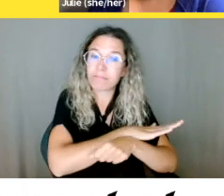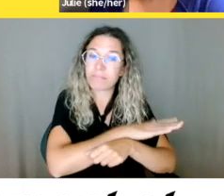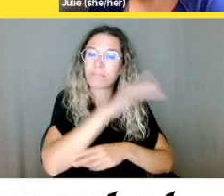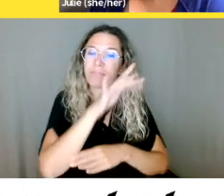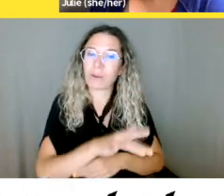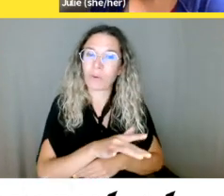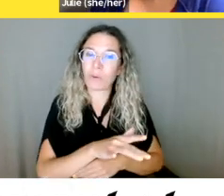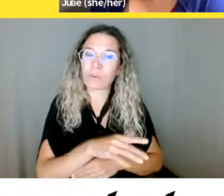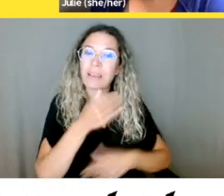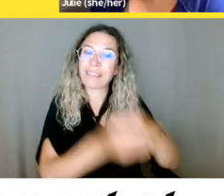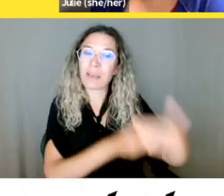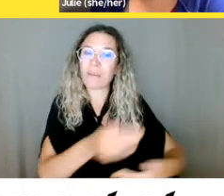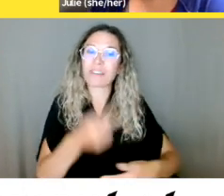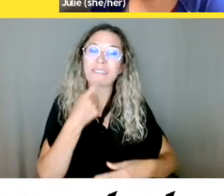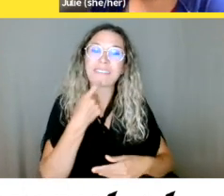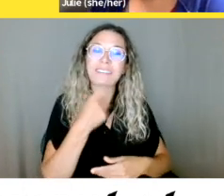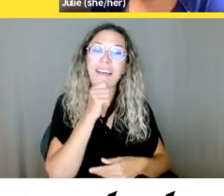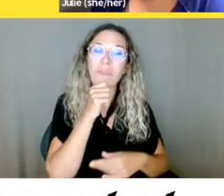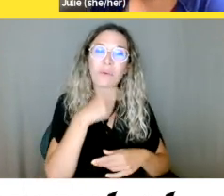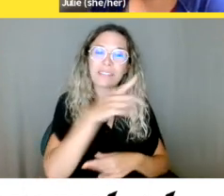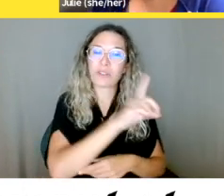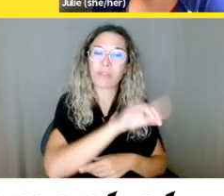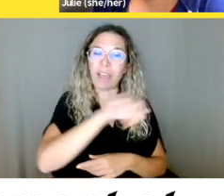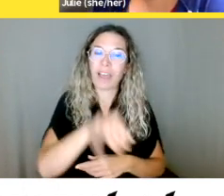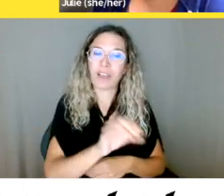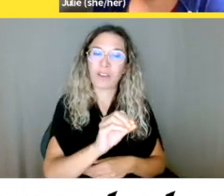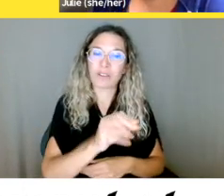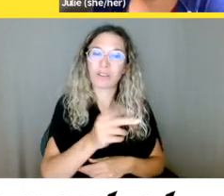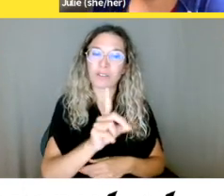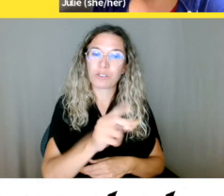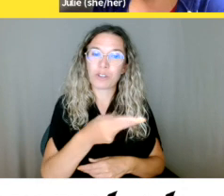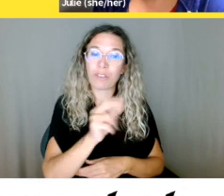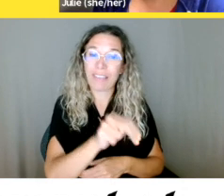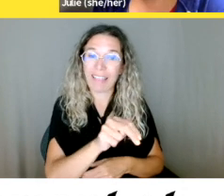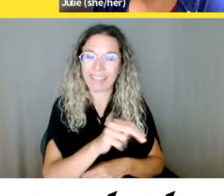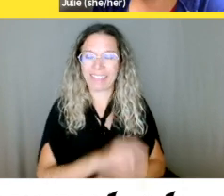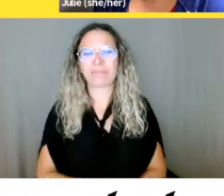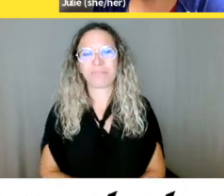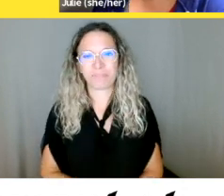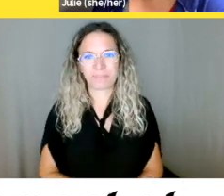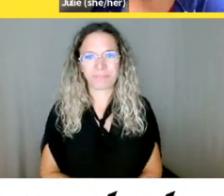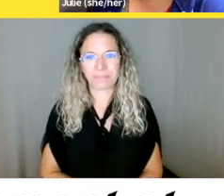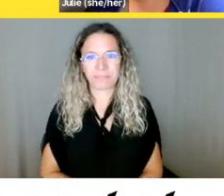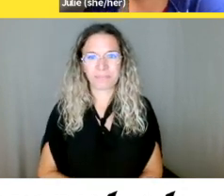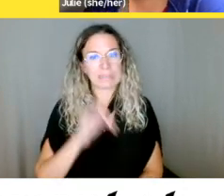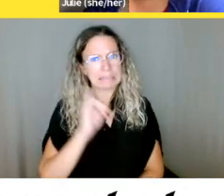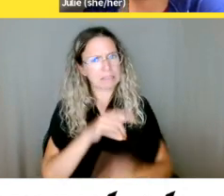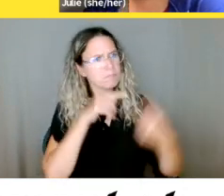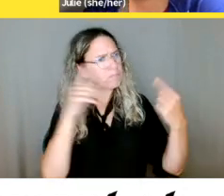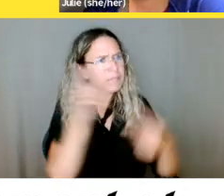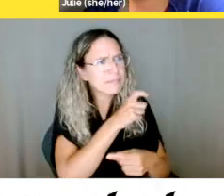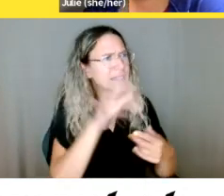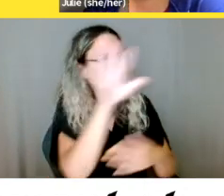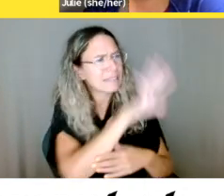Si vous éprouvez des difficultés quant à la navigation du site, vous pouvez obtenir de l'aide téléphonique au 1-800-622